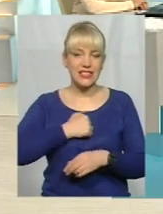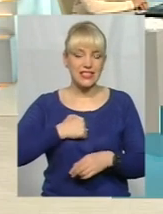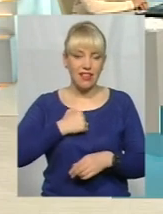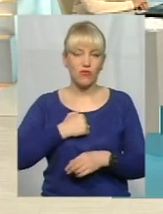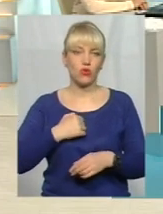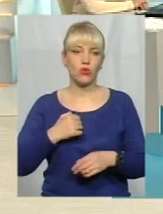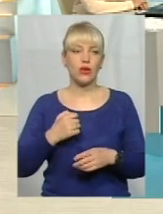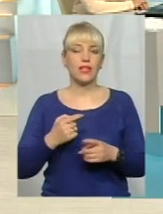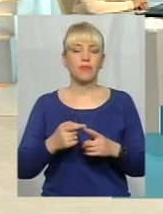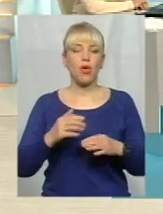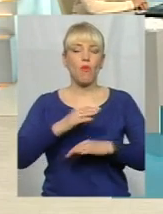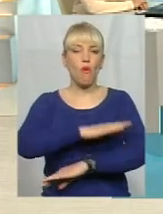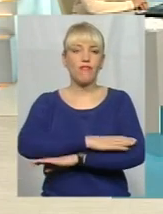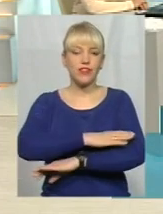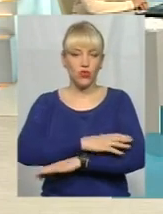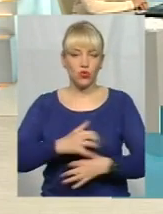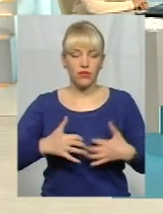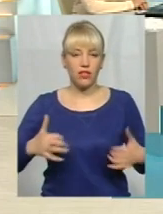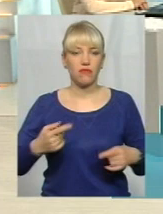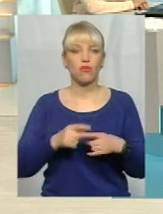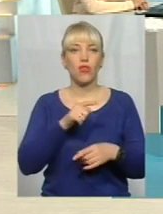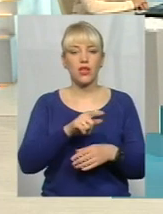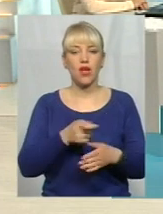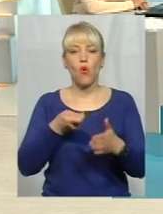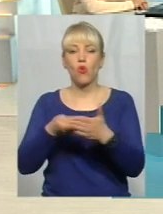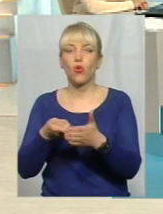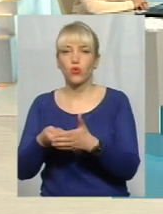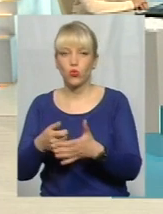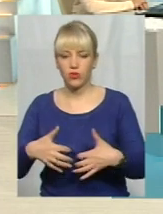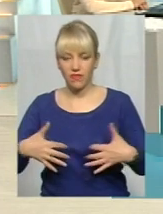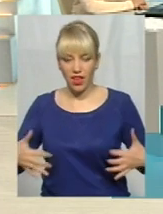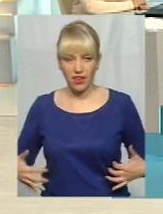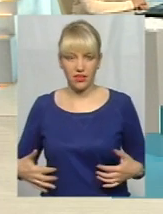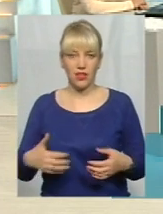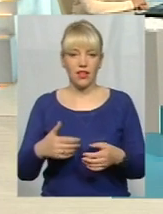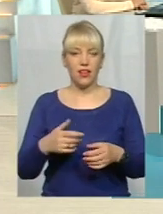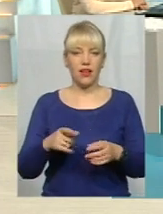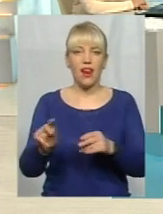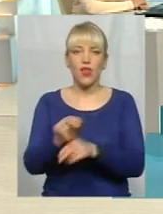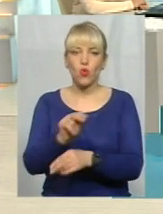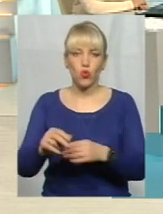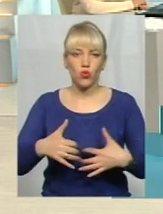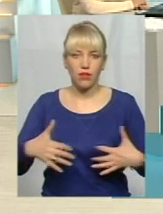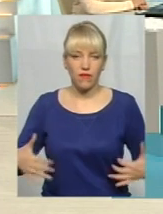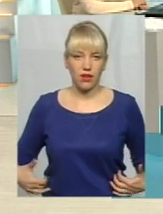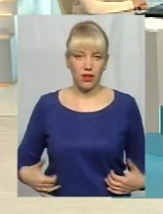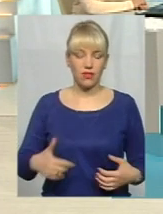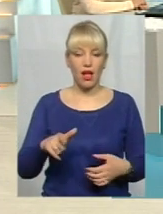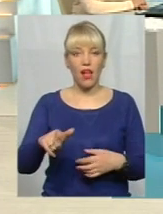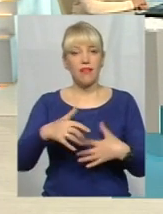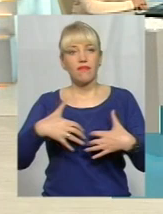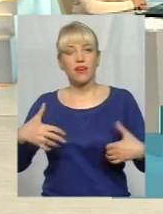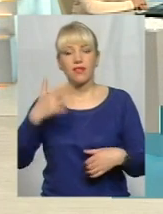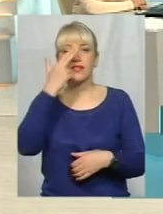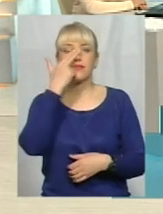годують, вони цих тварин лікують, тварини до них звикають, і тому тварини можуть